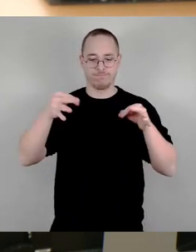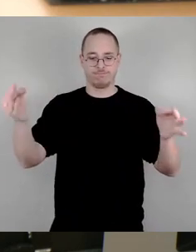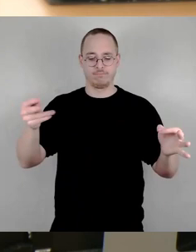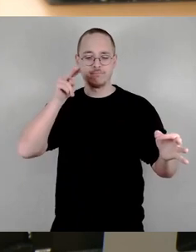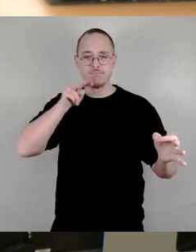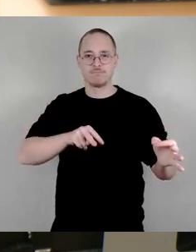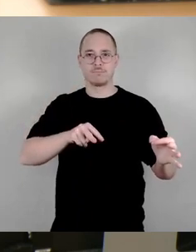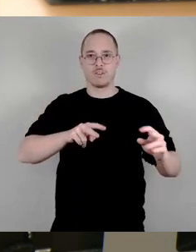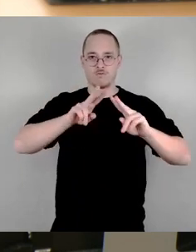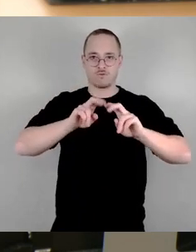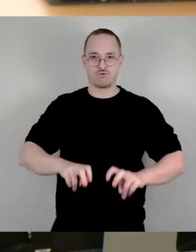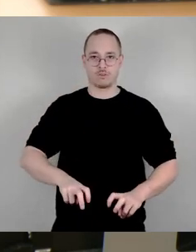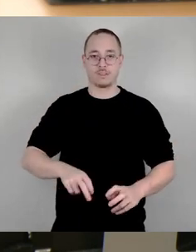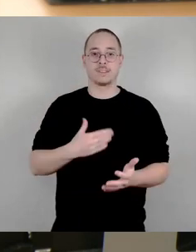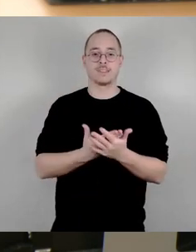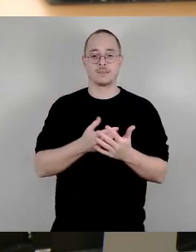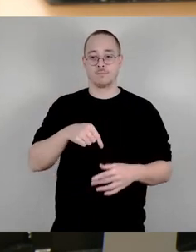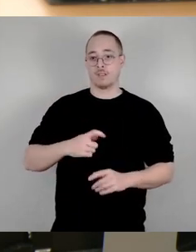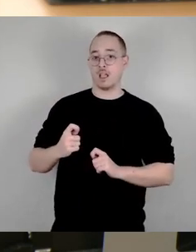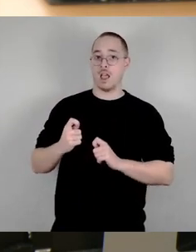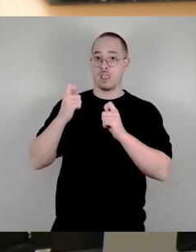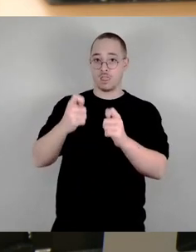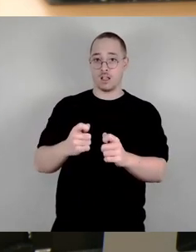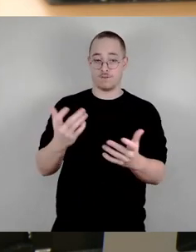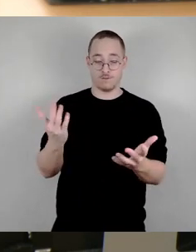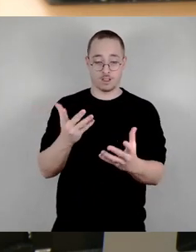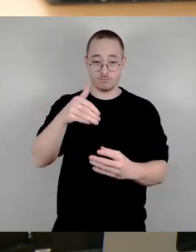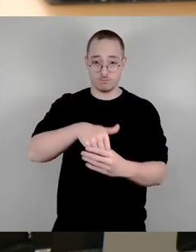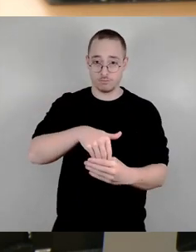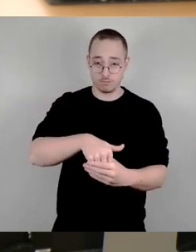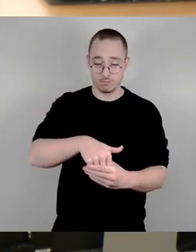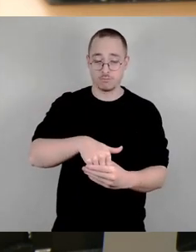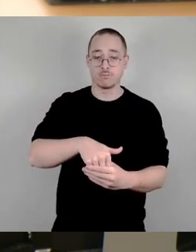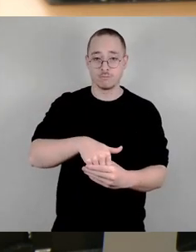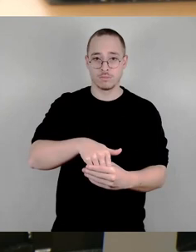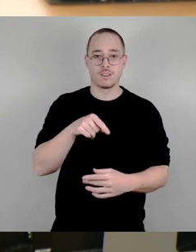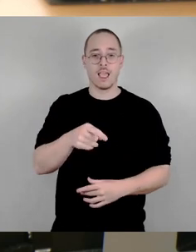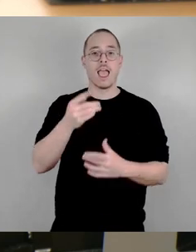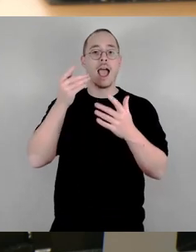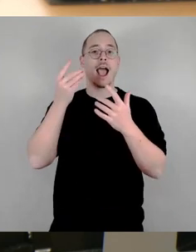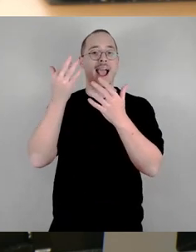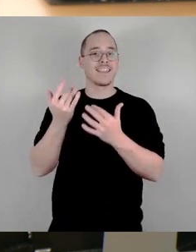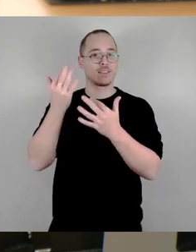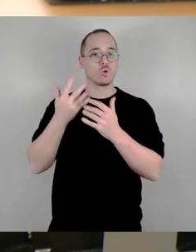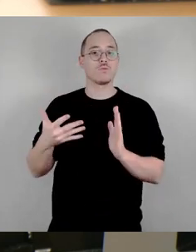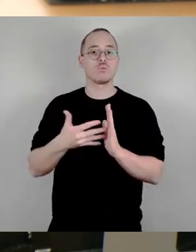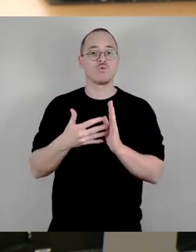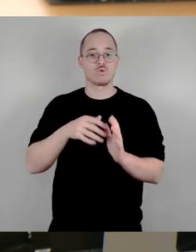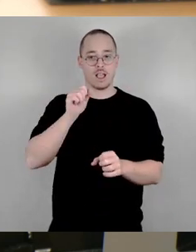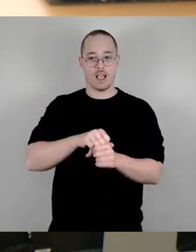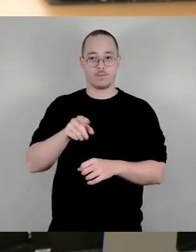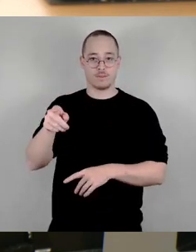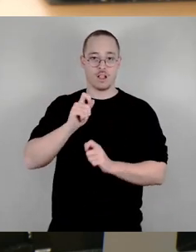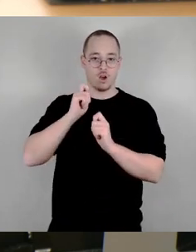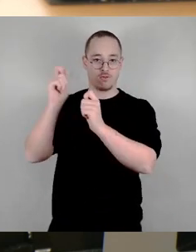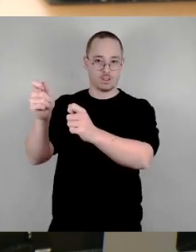wir einen Antrag vorgelegt, nämlich das Rechnungsprüfungsamt zu beauftragen, und zwar mit der Prüfung der